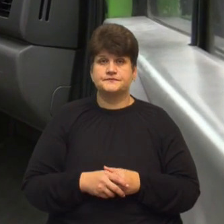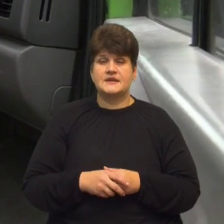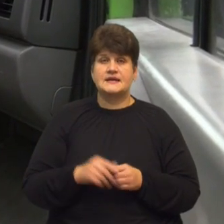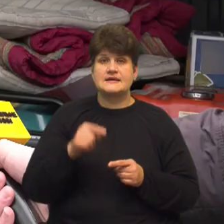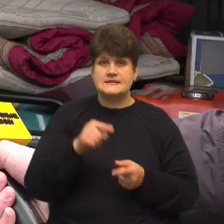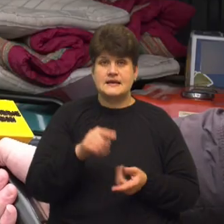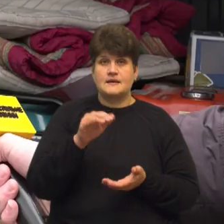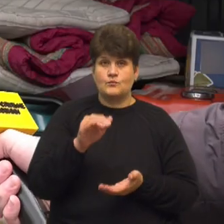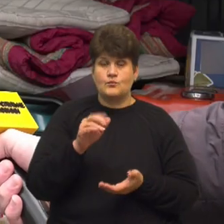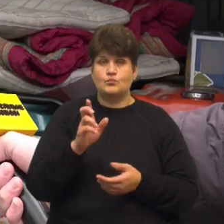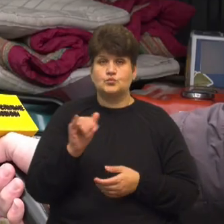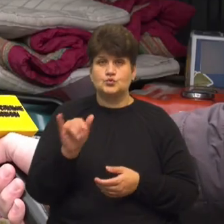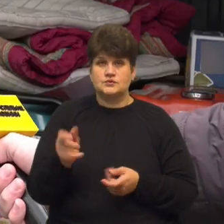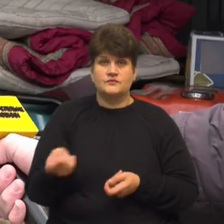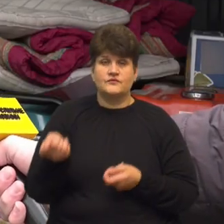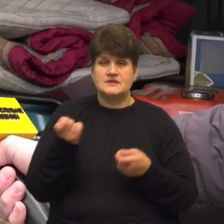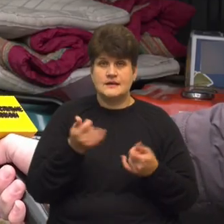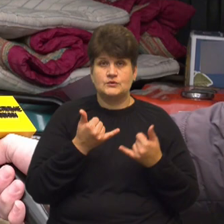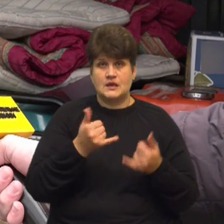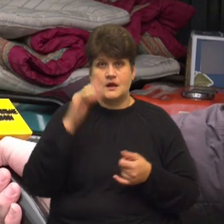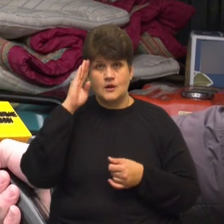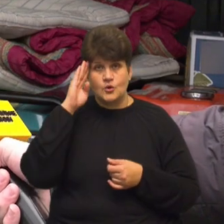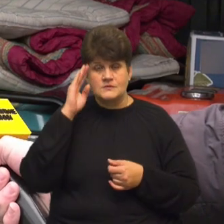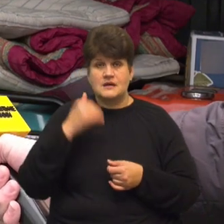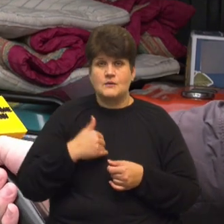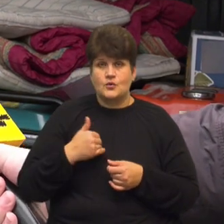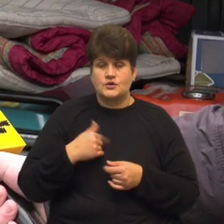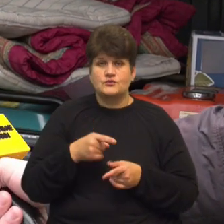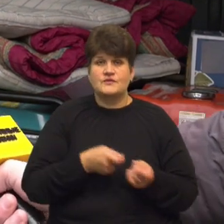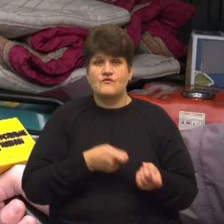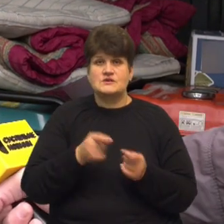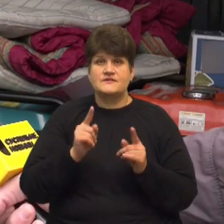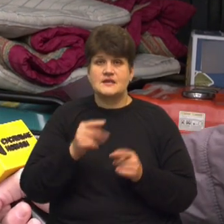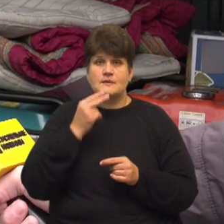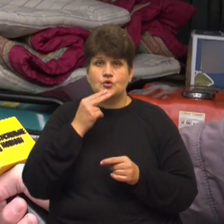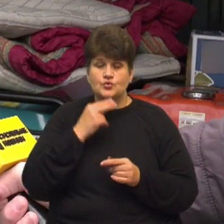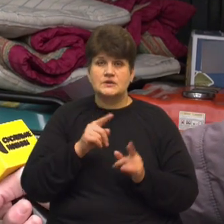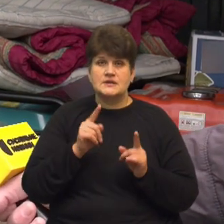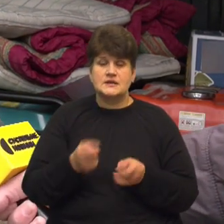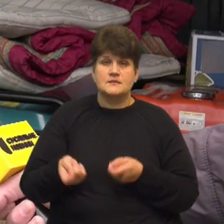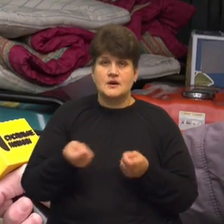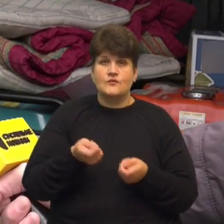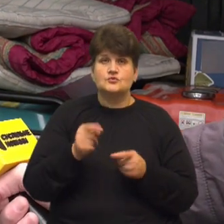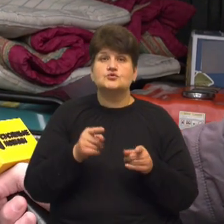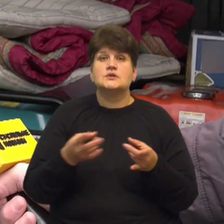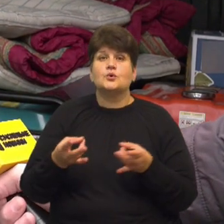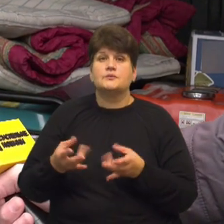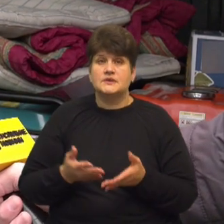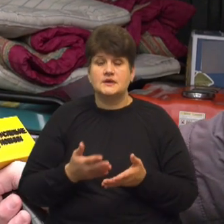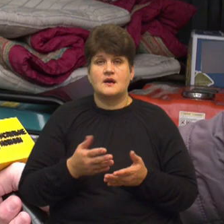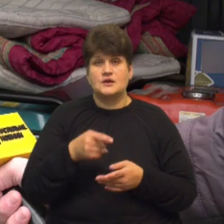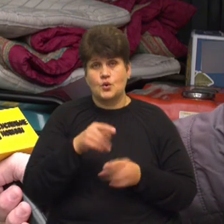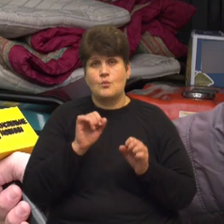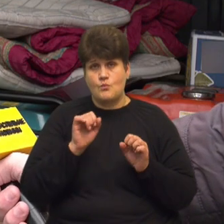-бус веземо для хлопців. Я би хотів, щоб він возив тільки продукти, тільки підвозив те, що не вхідне, але його